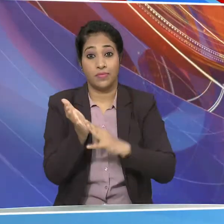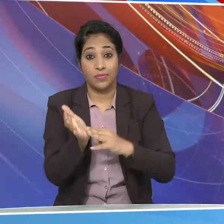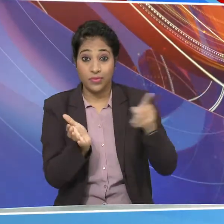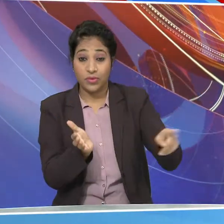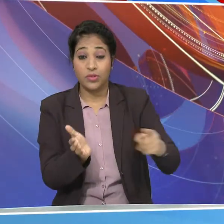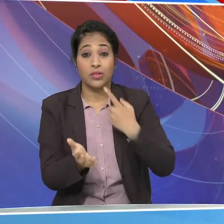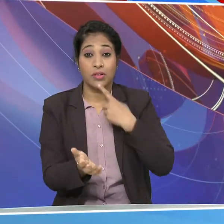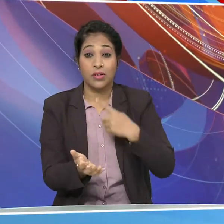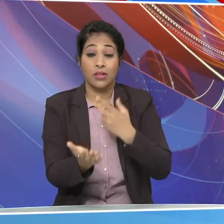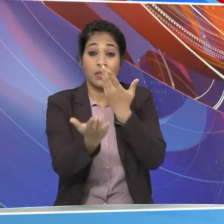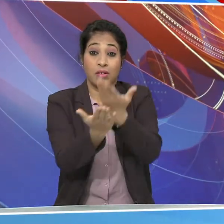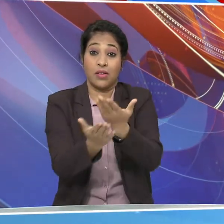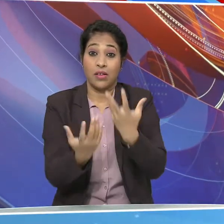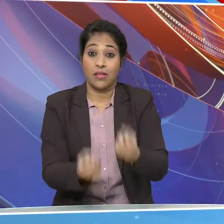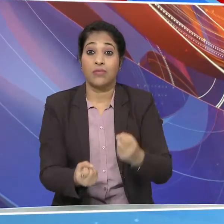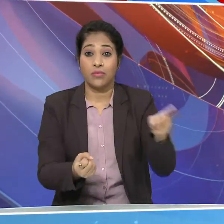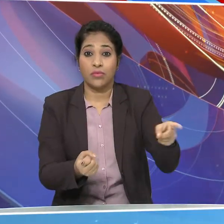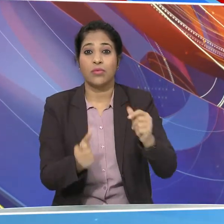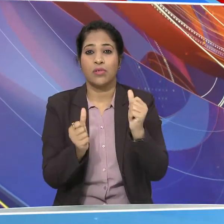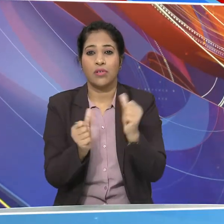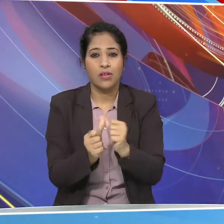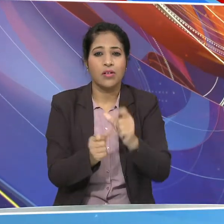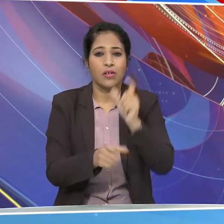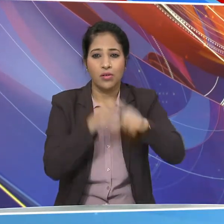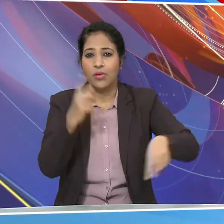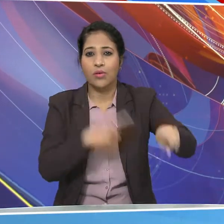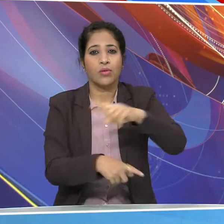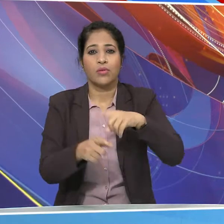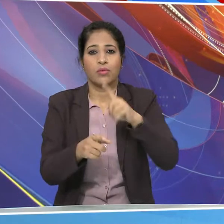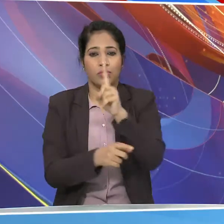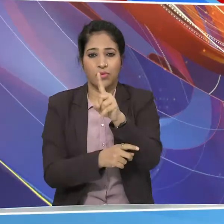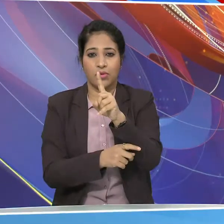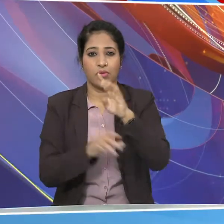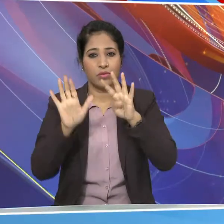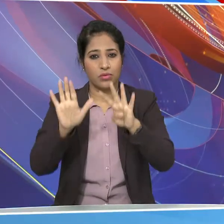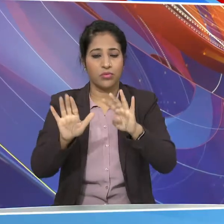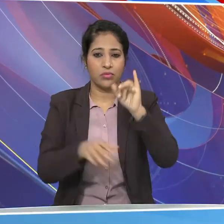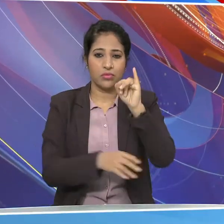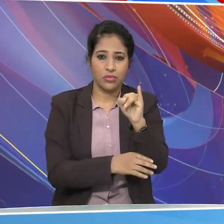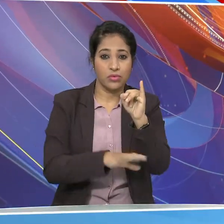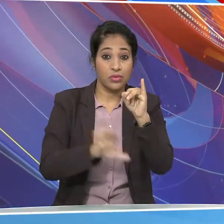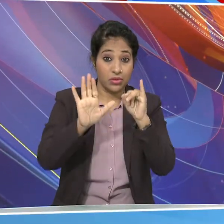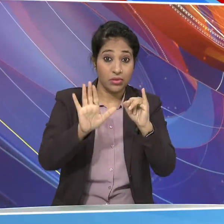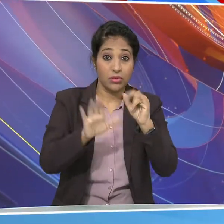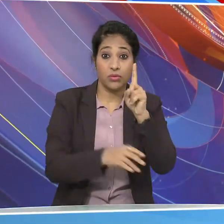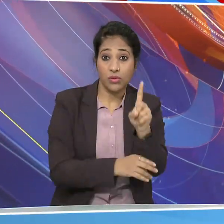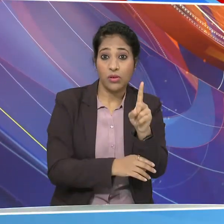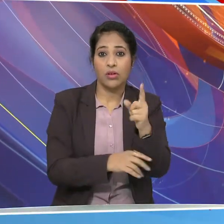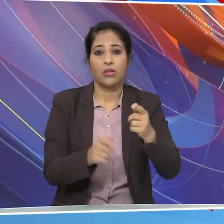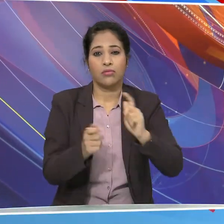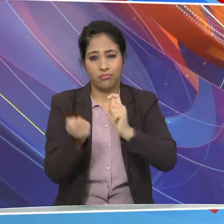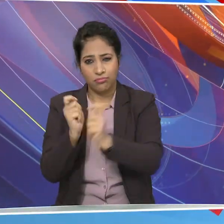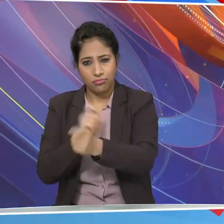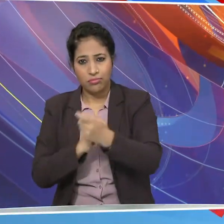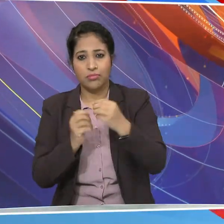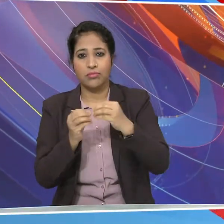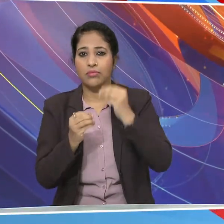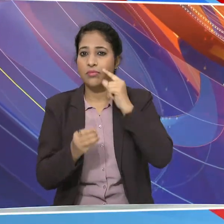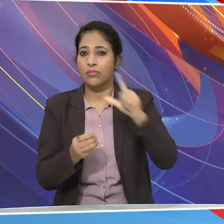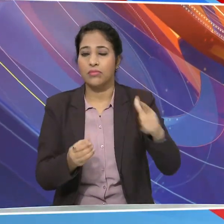प्रस्ताफ करेंगे कि अधिवक्ता अधिनियम 1961 में और संशोधन करने वाले विधेक पर विचार किया जाए